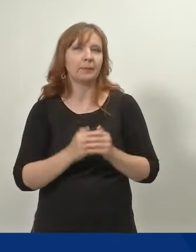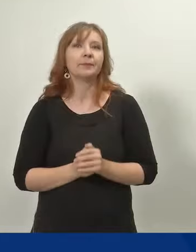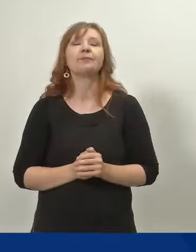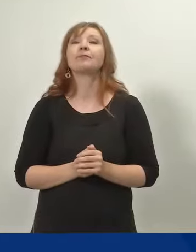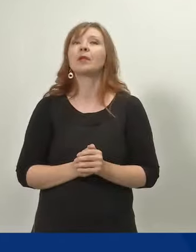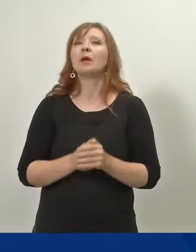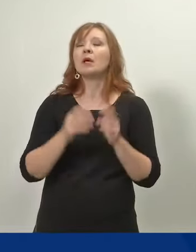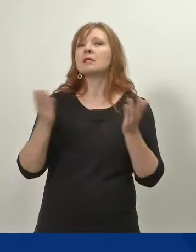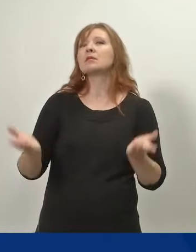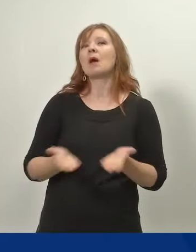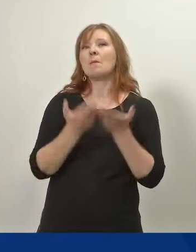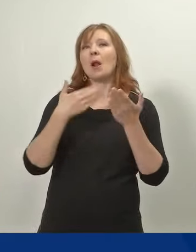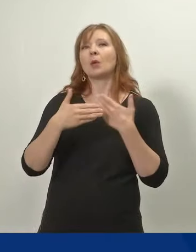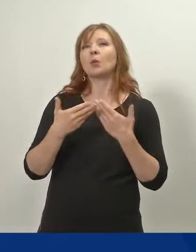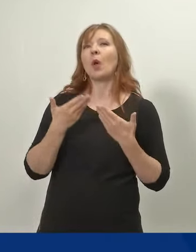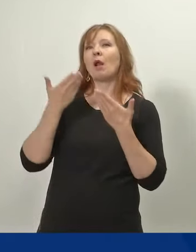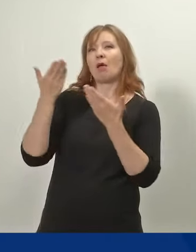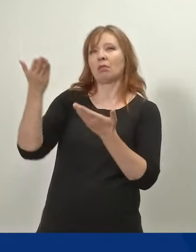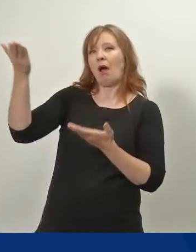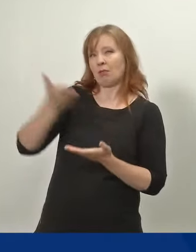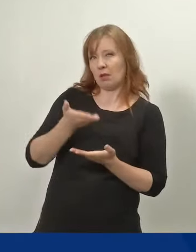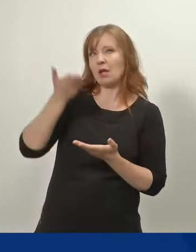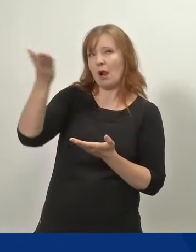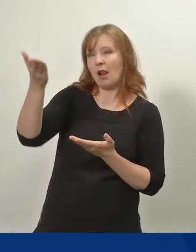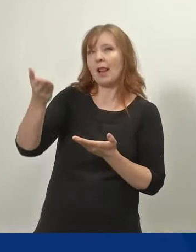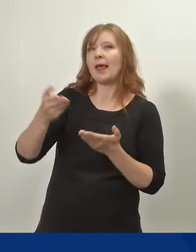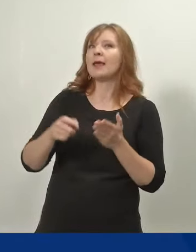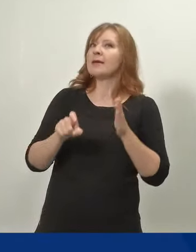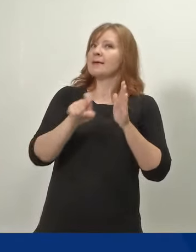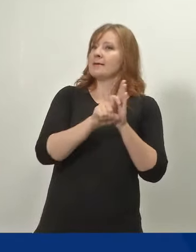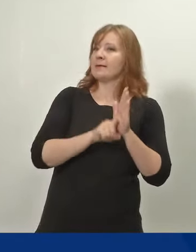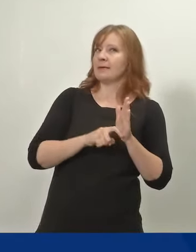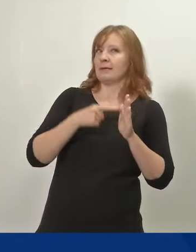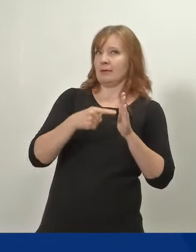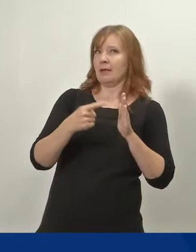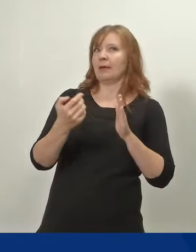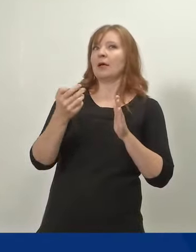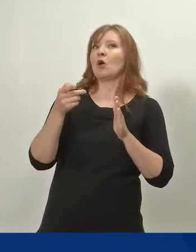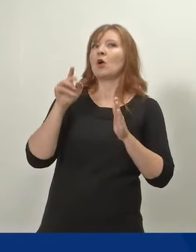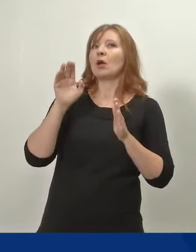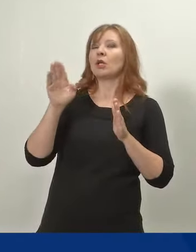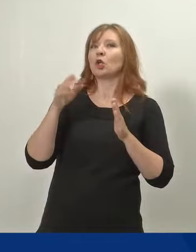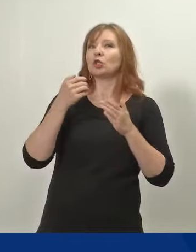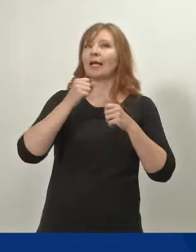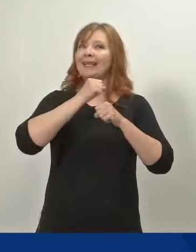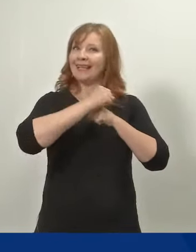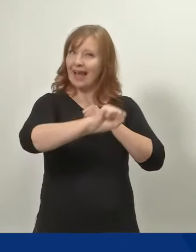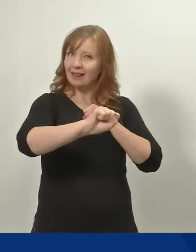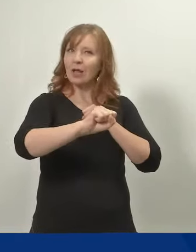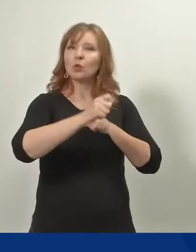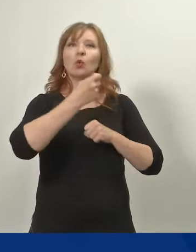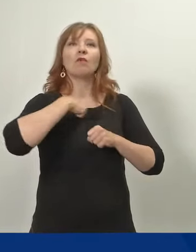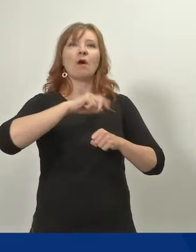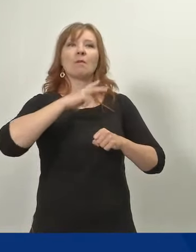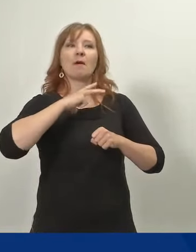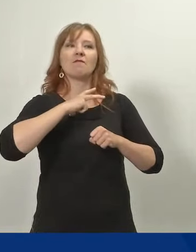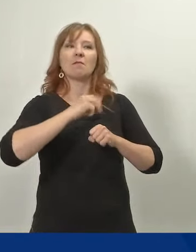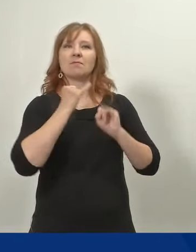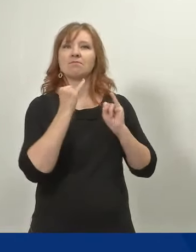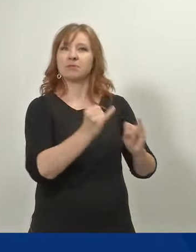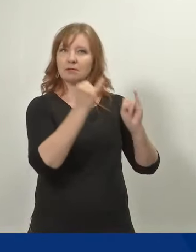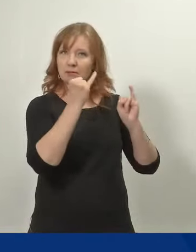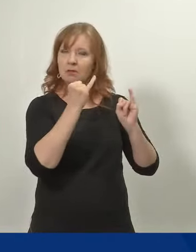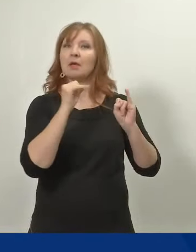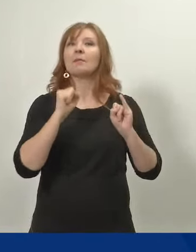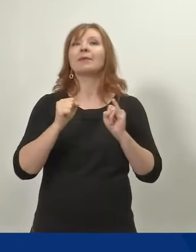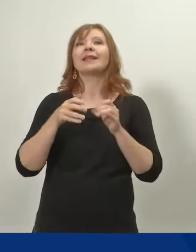samalla säädämme työnantajalle velvollisuudesta kirjallisesti perustella kieltäytymisestä vanhempainvapaan pitämisestä